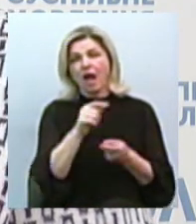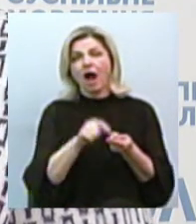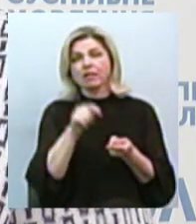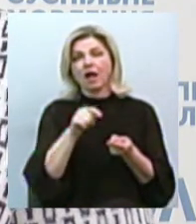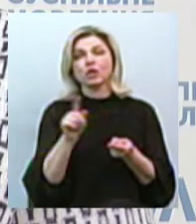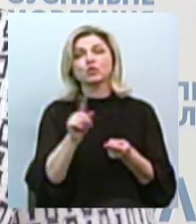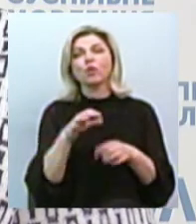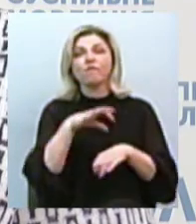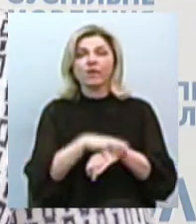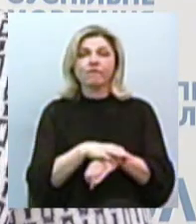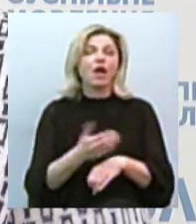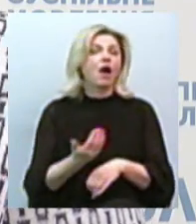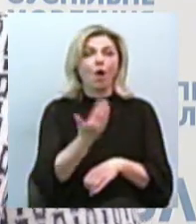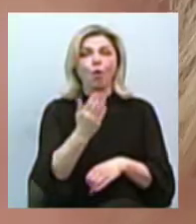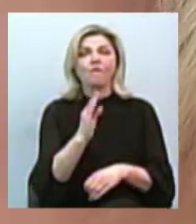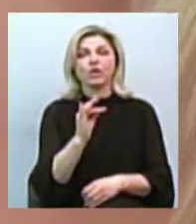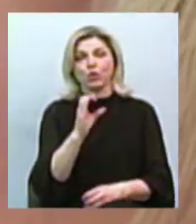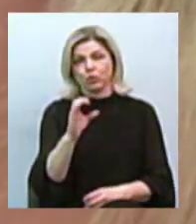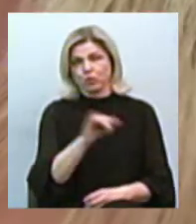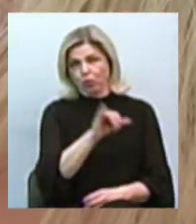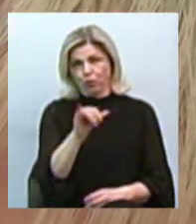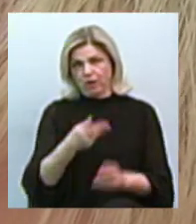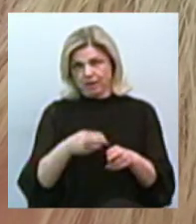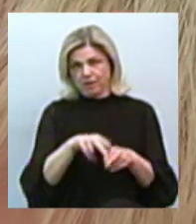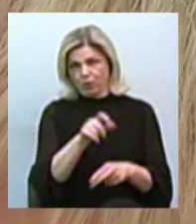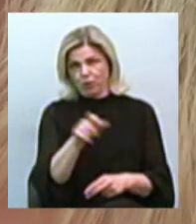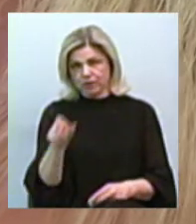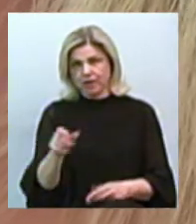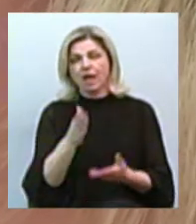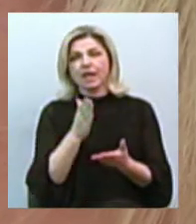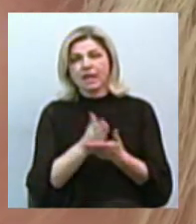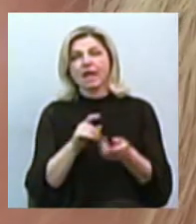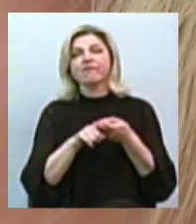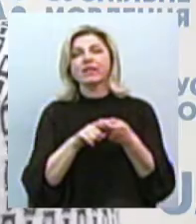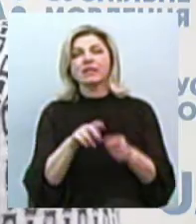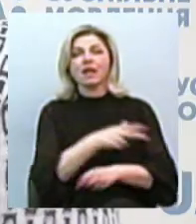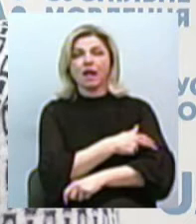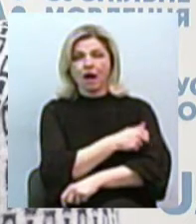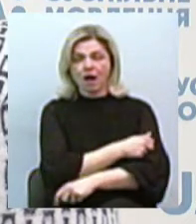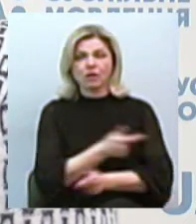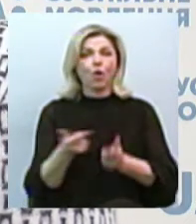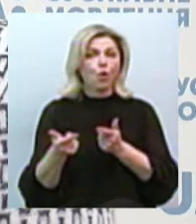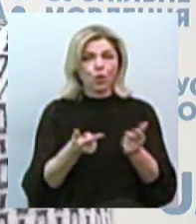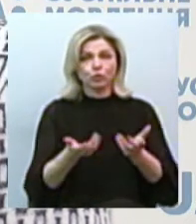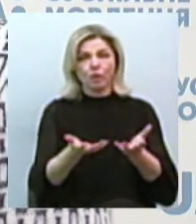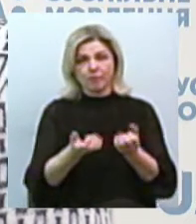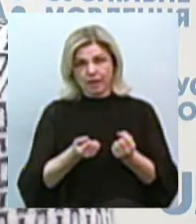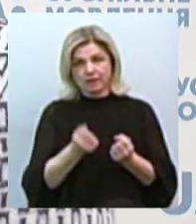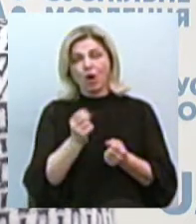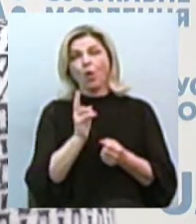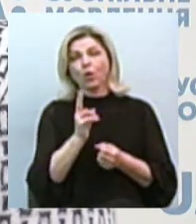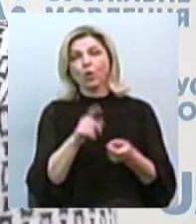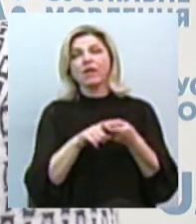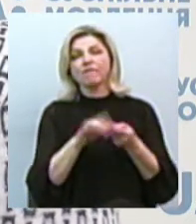виявити, який саме вірус в них. У нас є також інфекційні лікарні, які готові для прийняття коронавірусу в